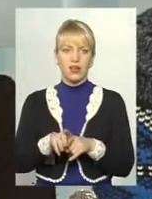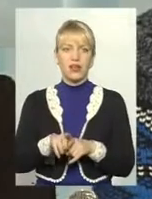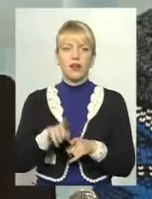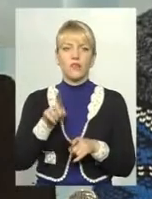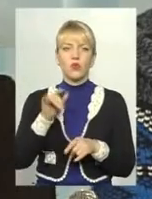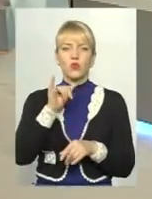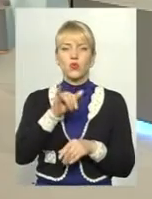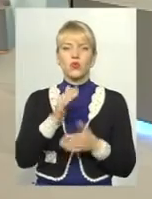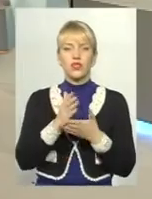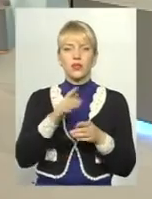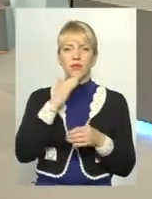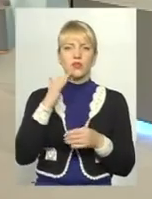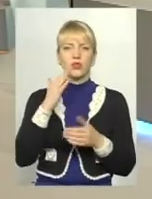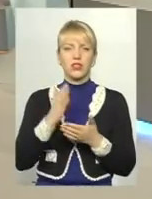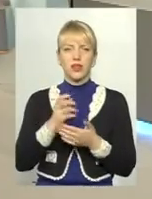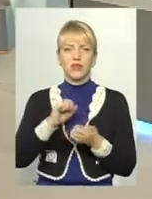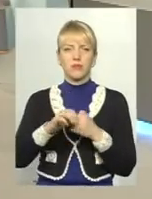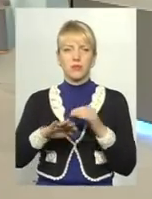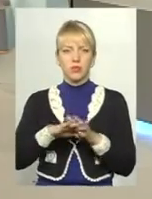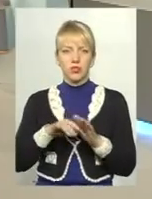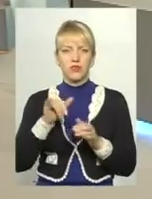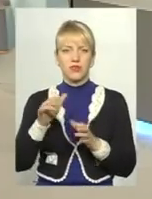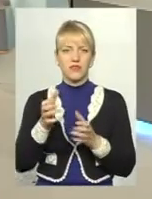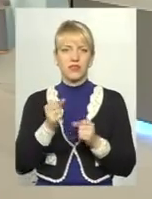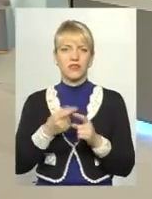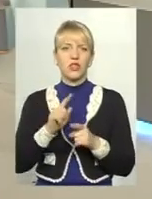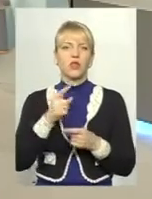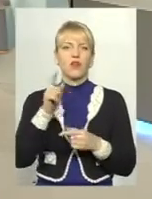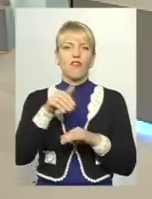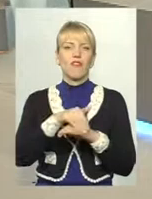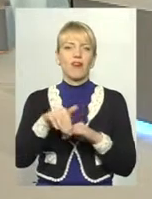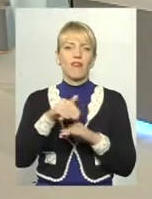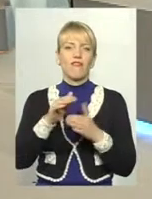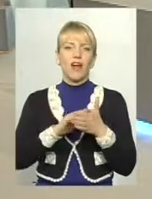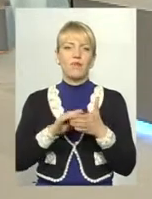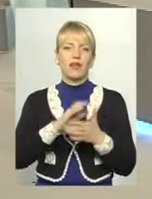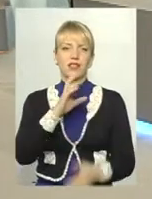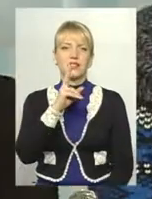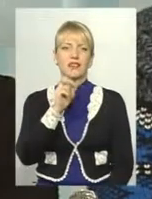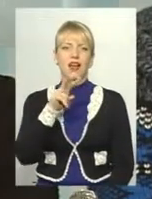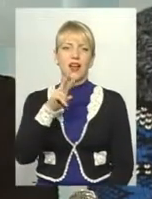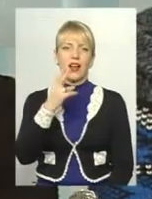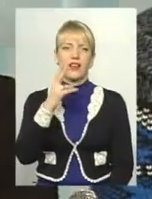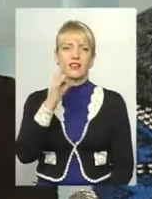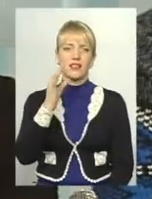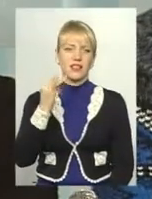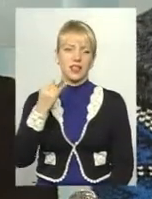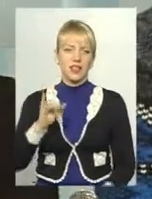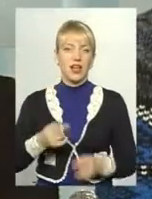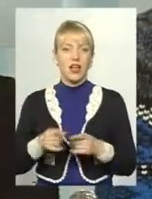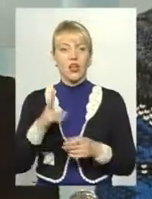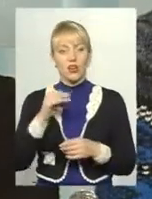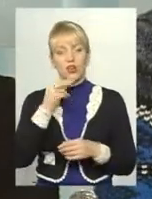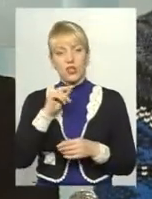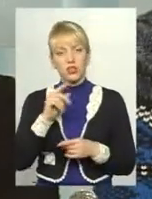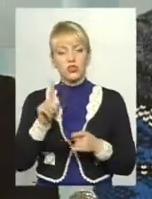Україні є багато. Там, наприклад, Скалі-Подільський він взяв, бо його фамілія Скальський. В нього свої там такі мухи в голові. Якби, краще він над одним, але